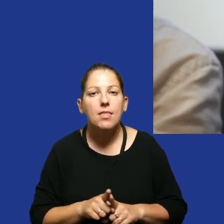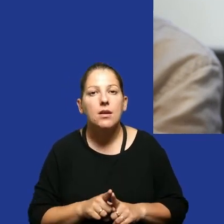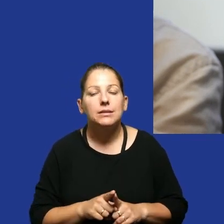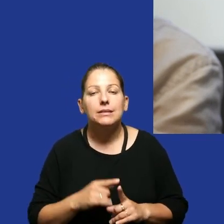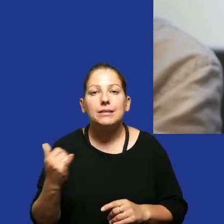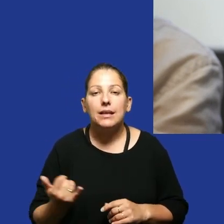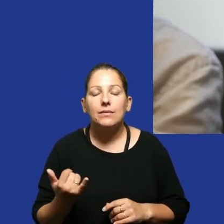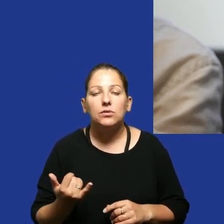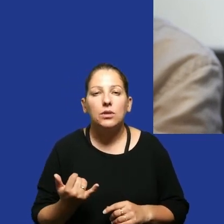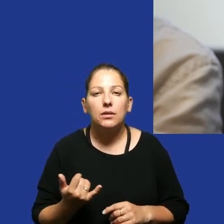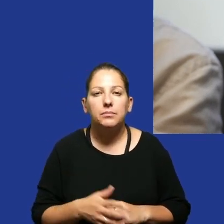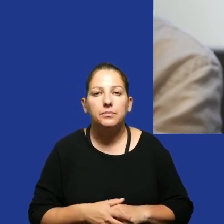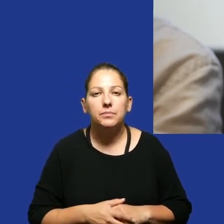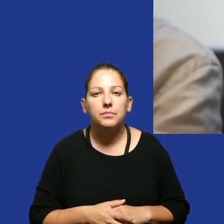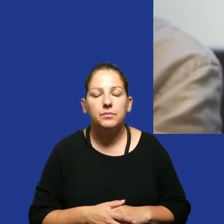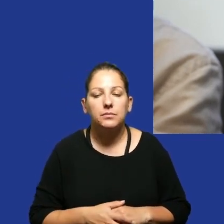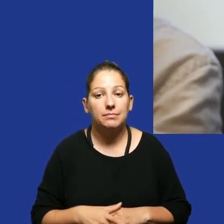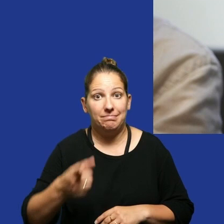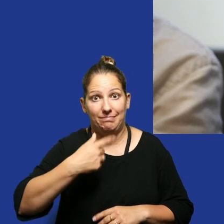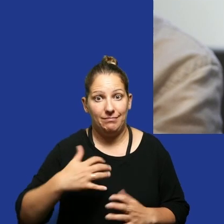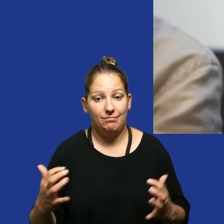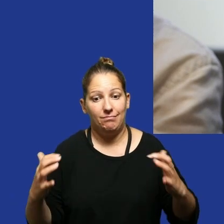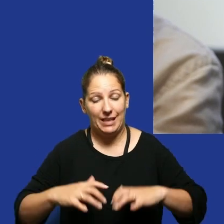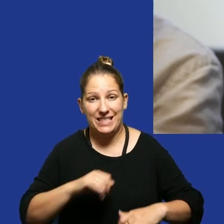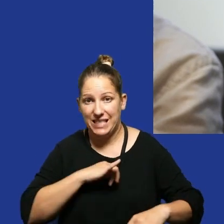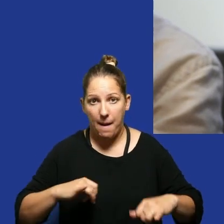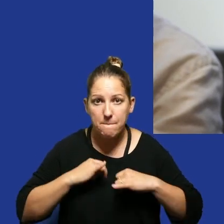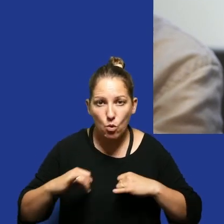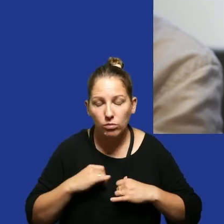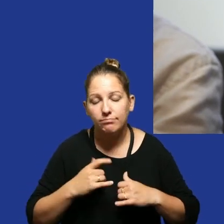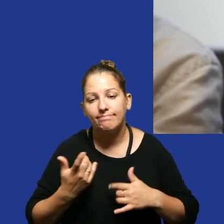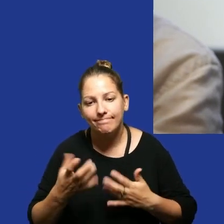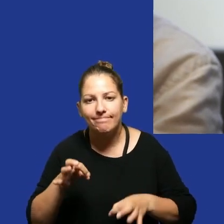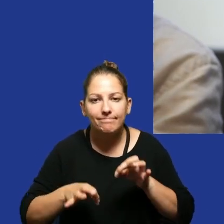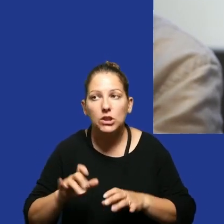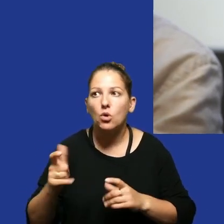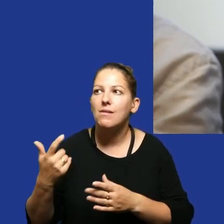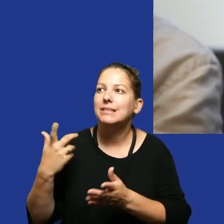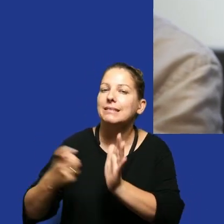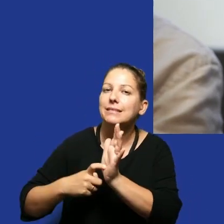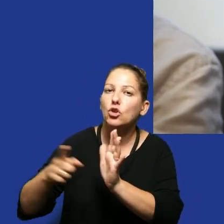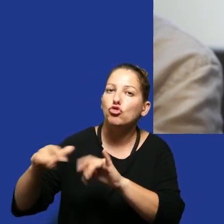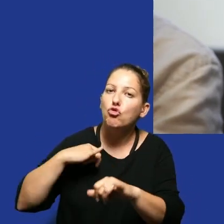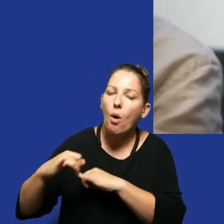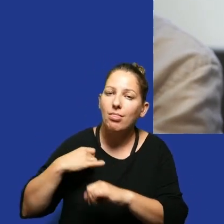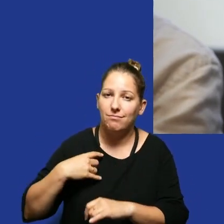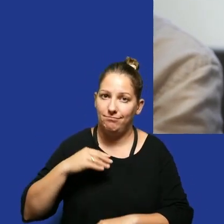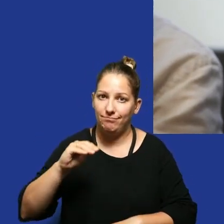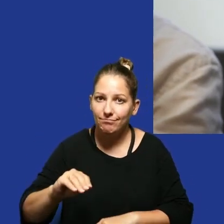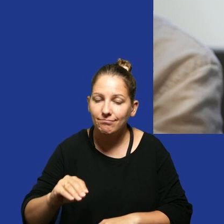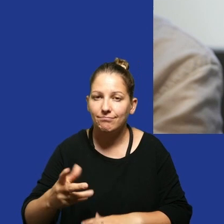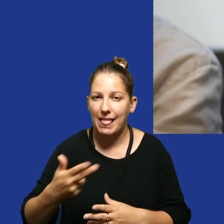zawsze jak jesteśmy w jakimś gronie samorządowym i coś chcemy od rządu, no to często mówię